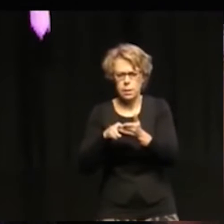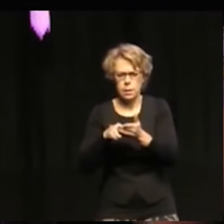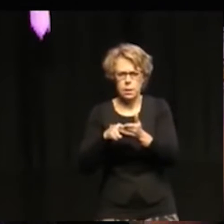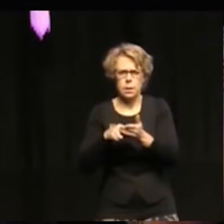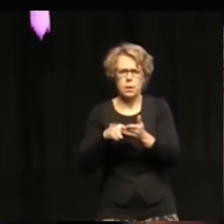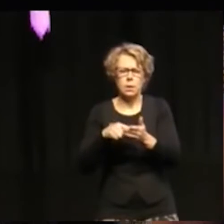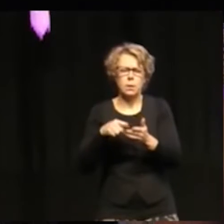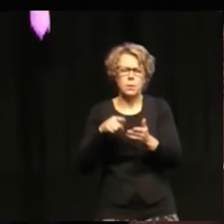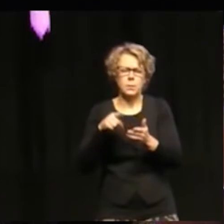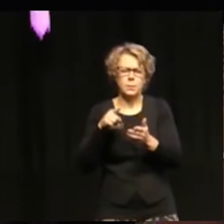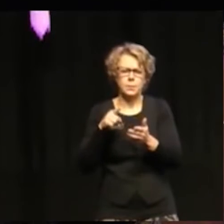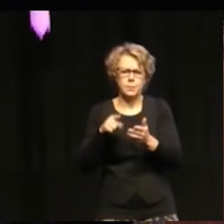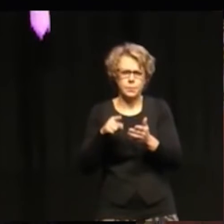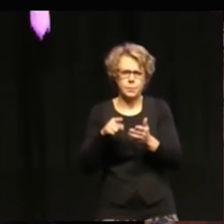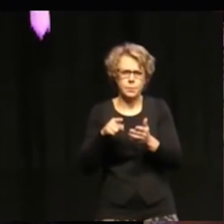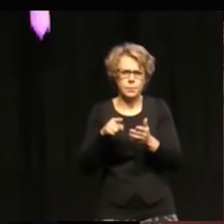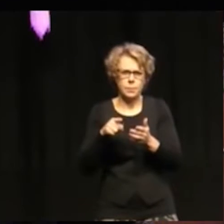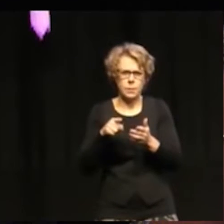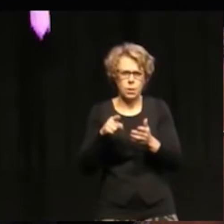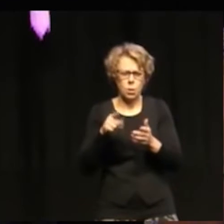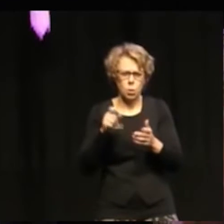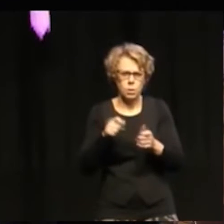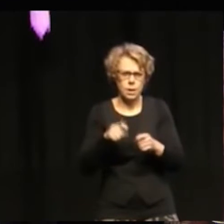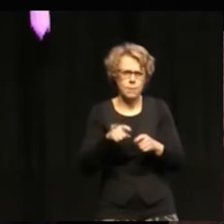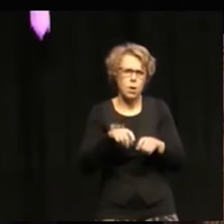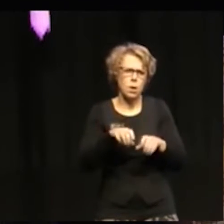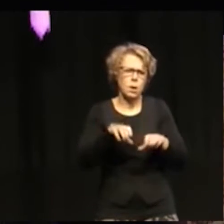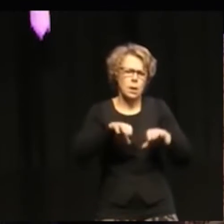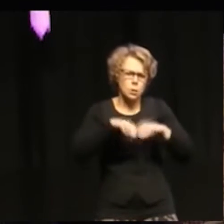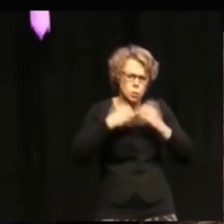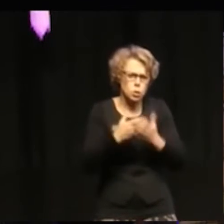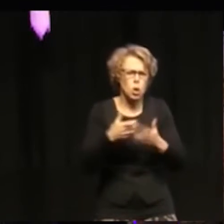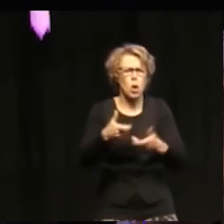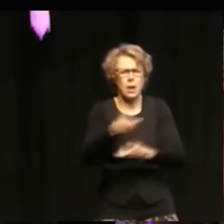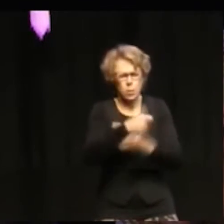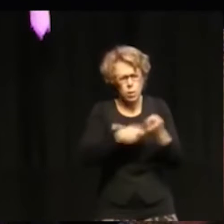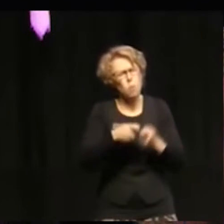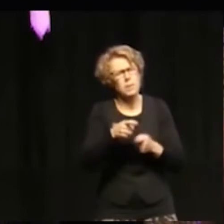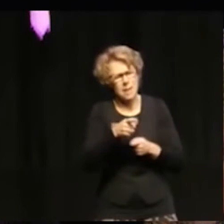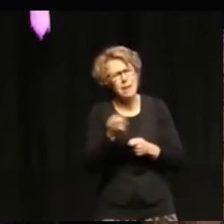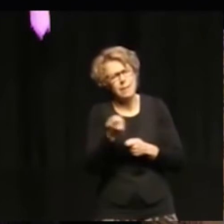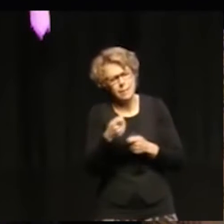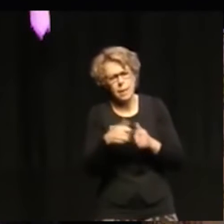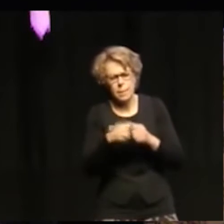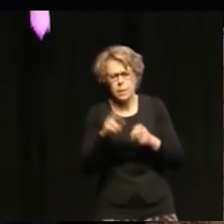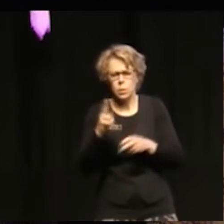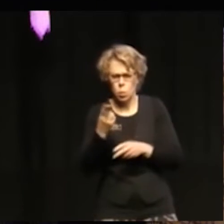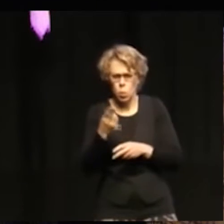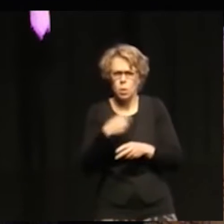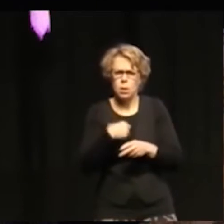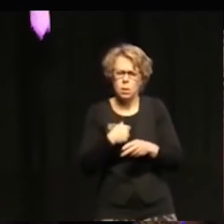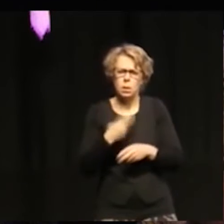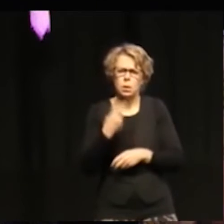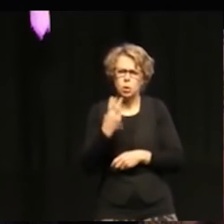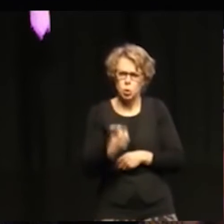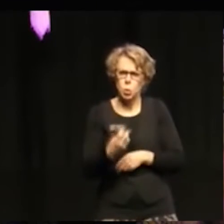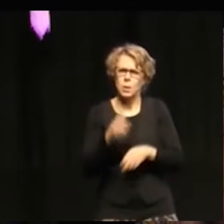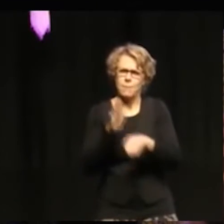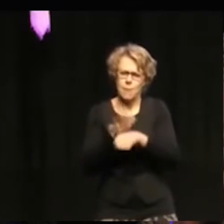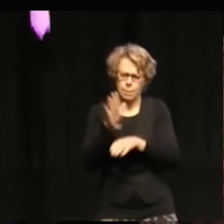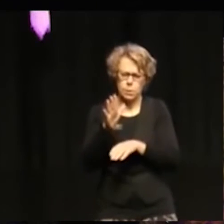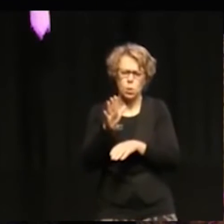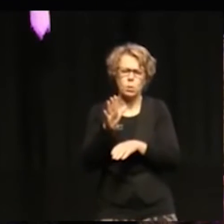mest på nogle sociale och ökonomiska utvecklingsfelter. Och nu har man så i 2015